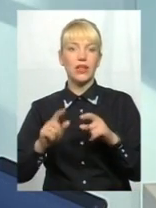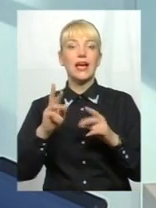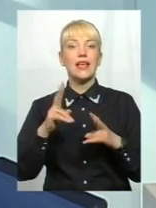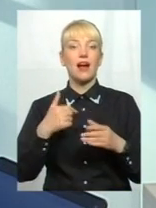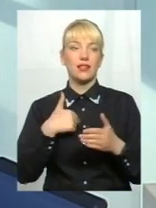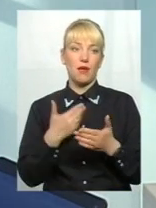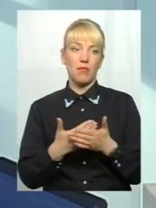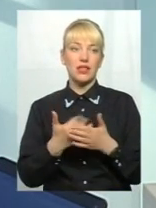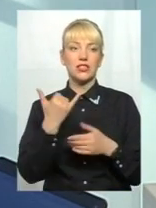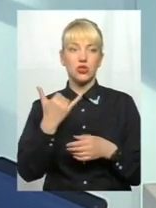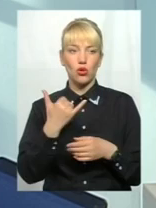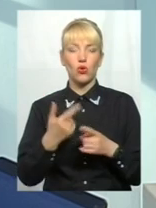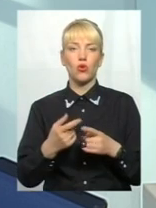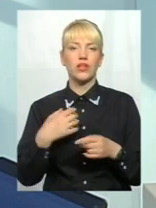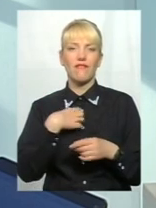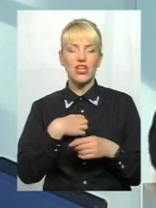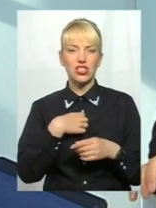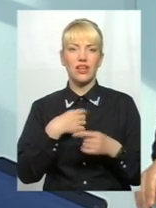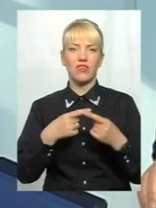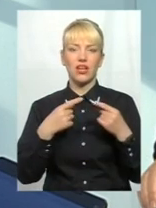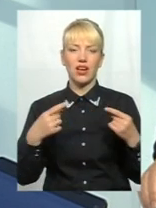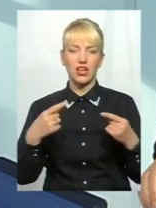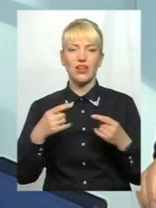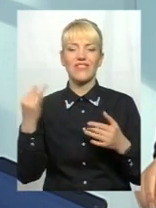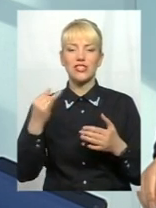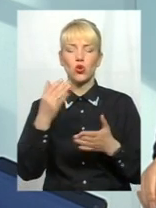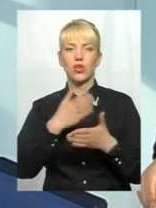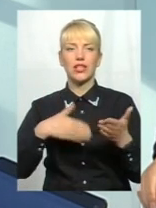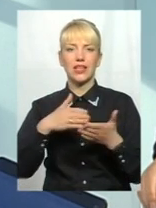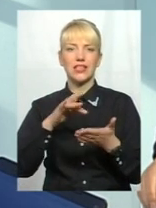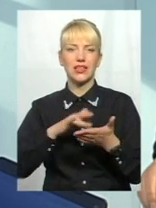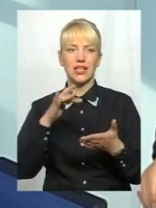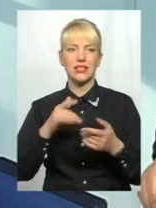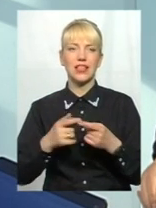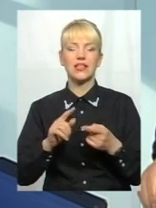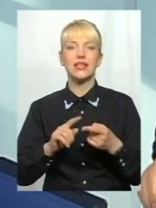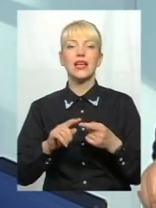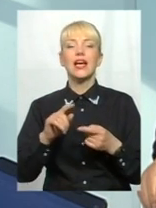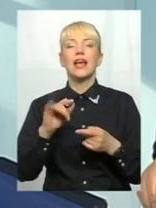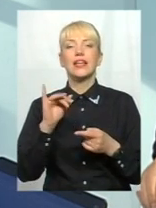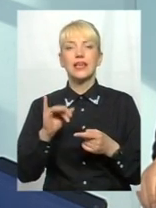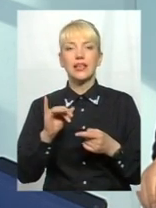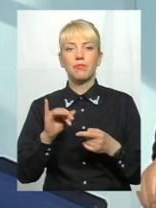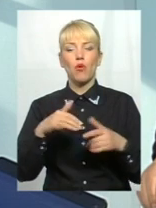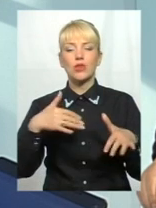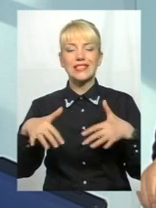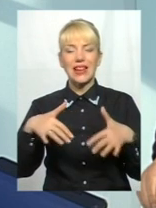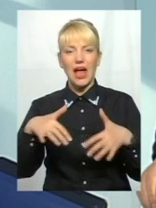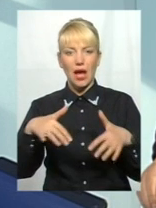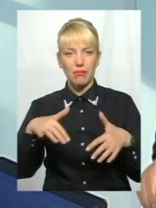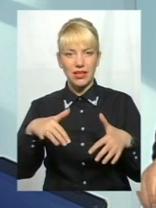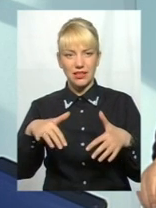найбільш провальні речі в історії децентралізації – це нерозуміння статусу району, що треба зробити, і послаблення